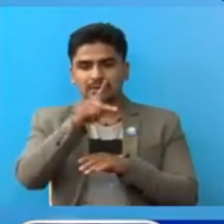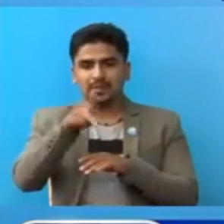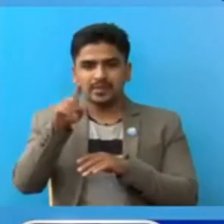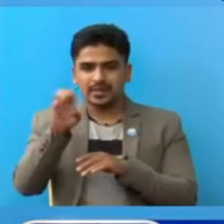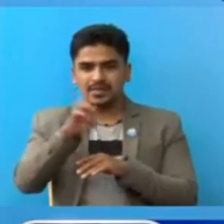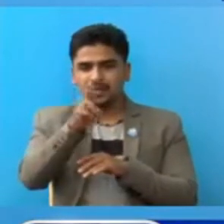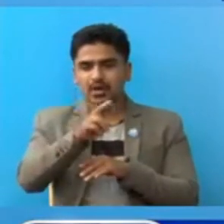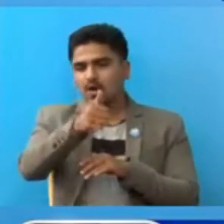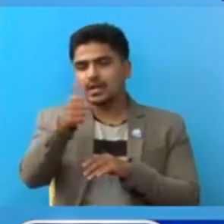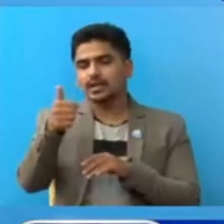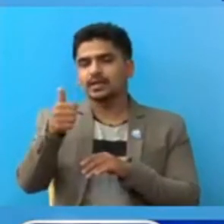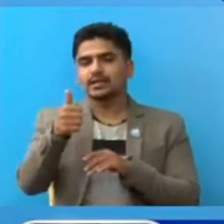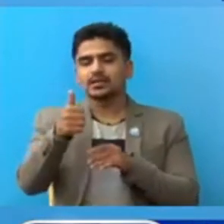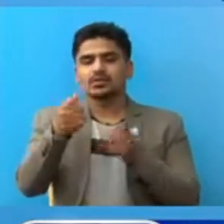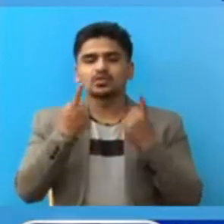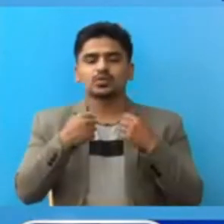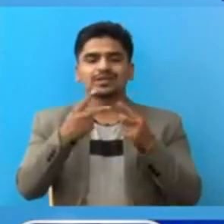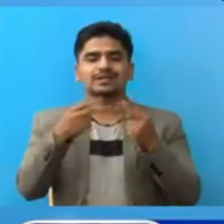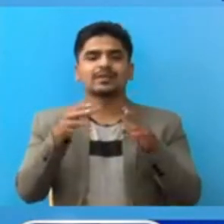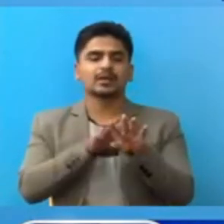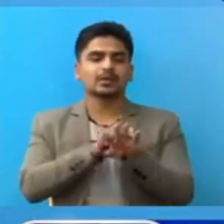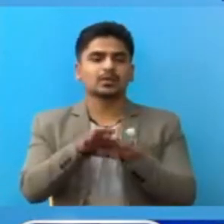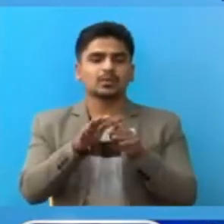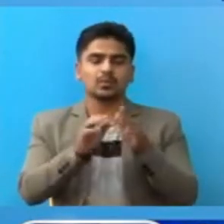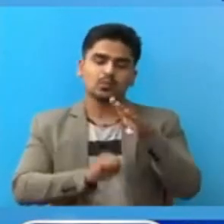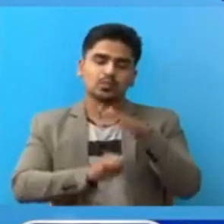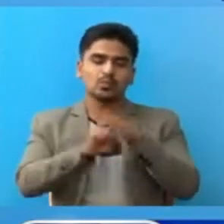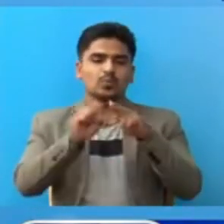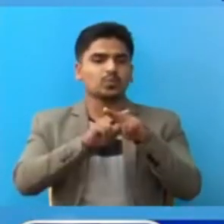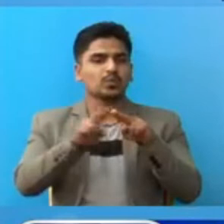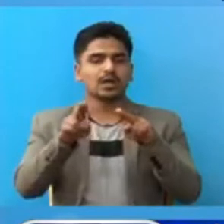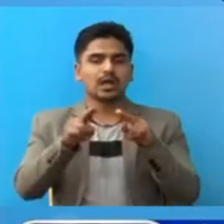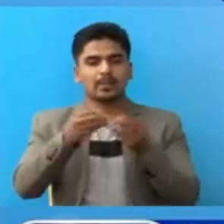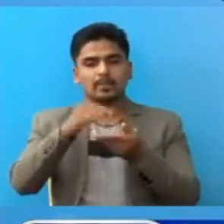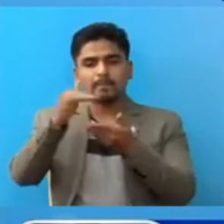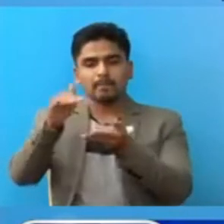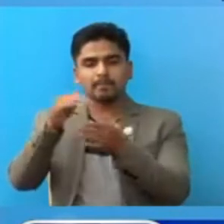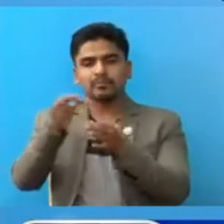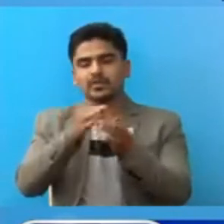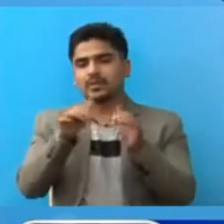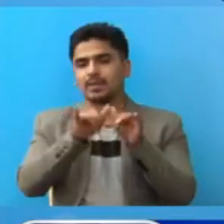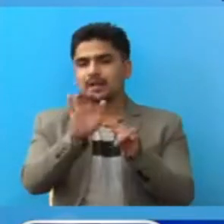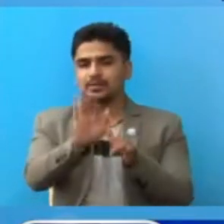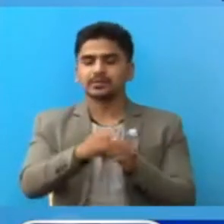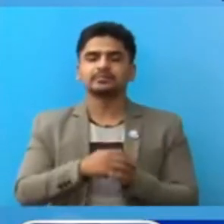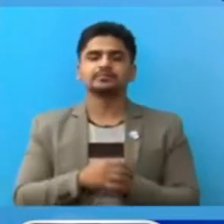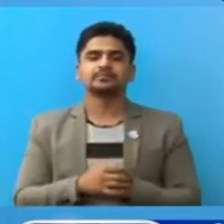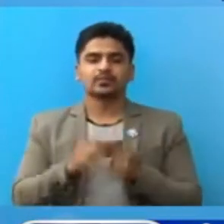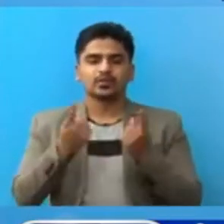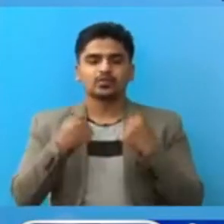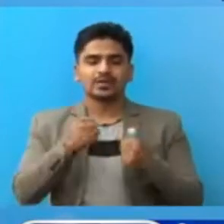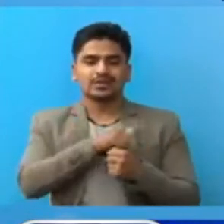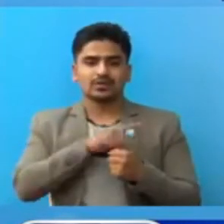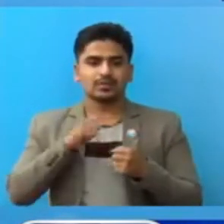लगायत अन्य स्वास्त्य सामागरीहर को प्रयाप्त आपूर्ती वेवस्ता मिलाईएको छा स्वाष्ट